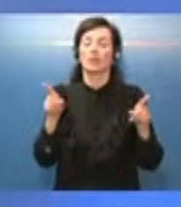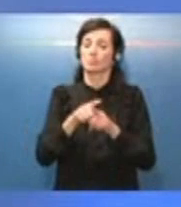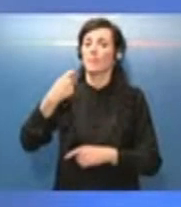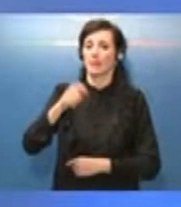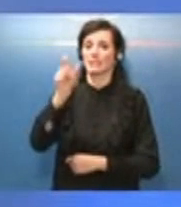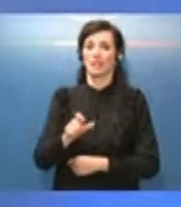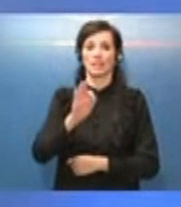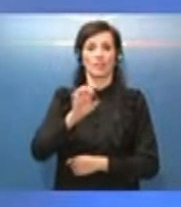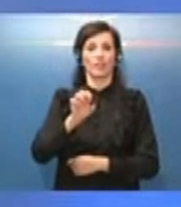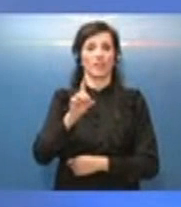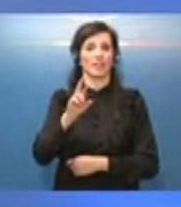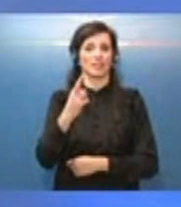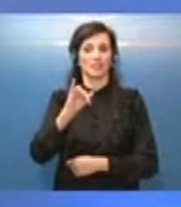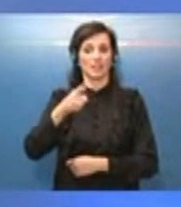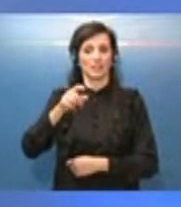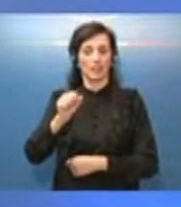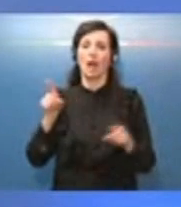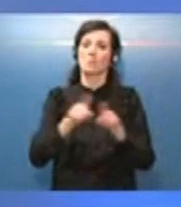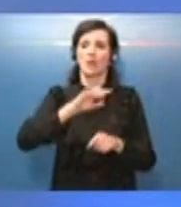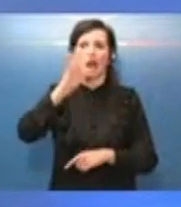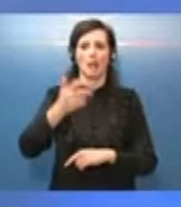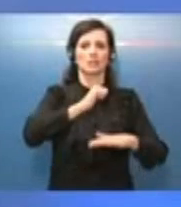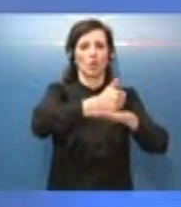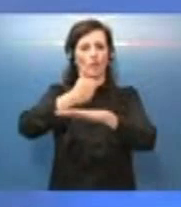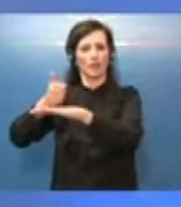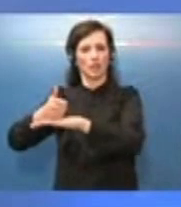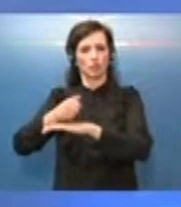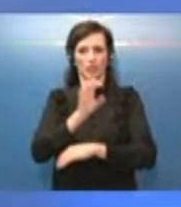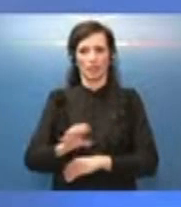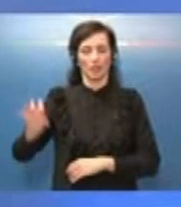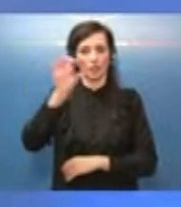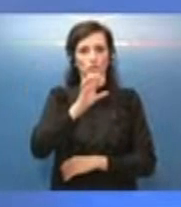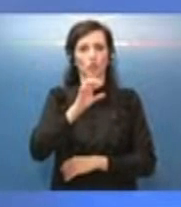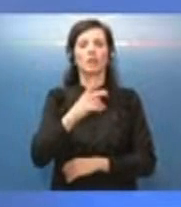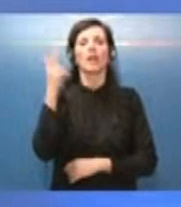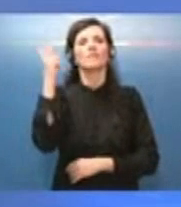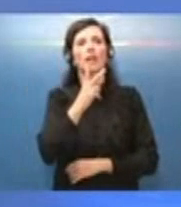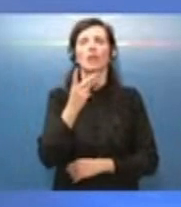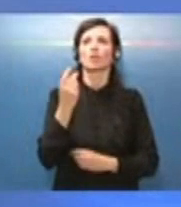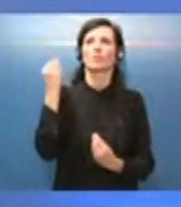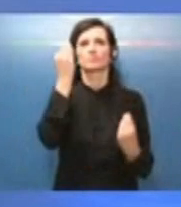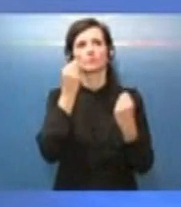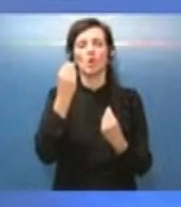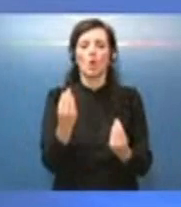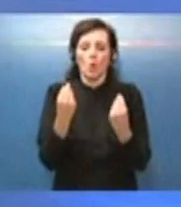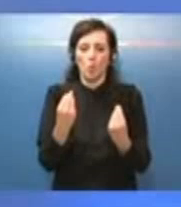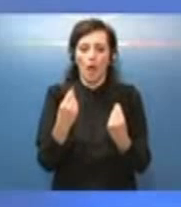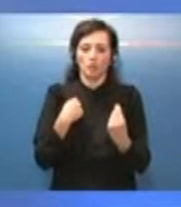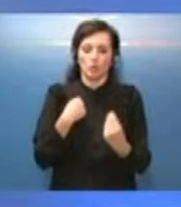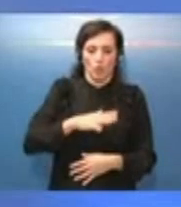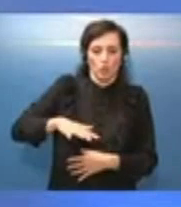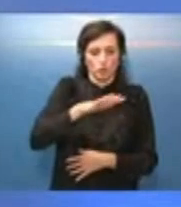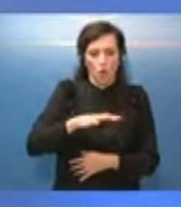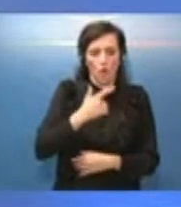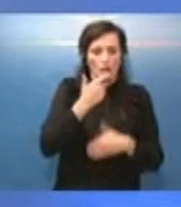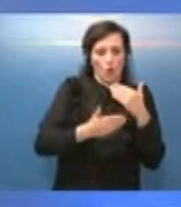anche dagli altri governatori la domanda non è quella di chiedersi quando entreremo in zona X